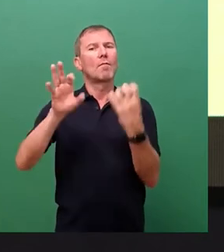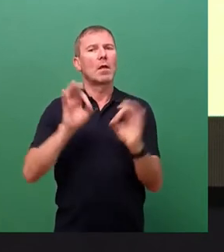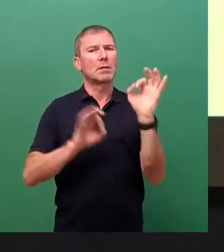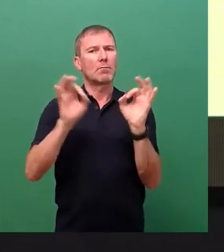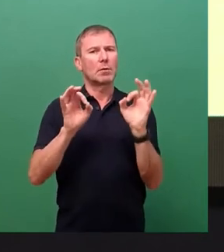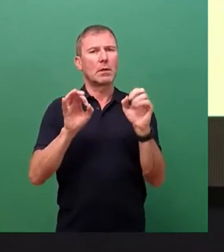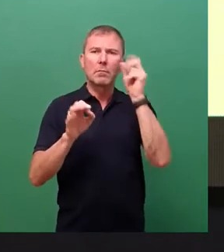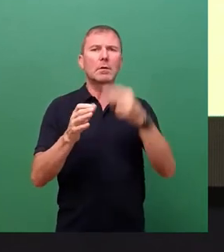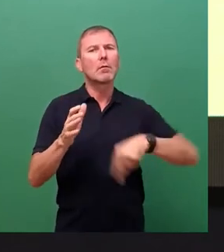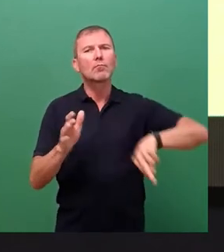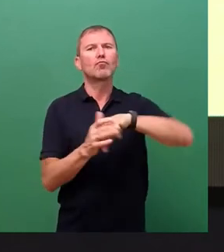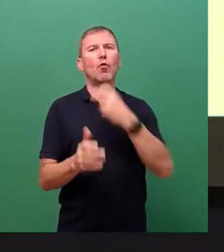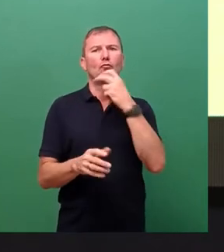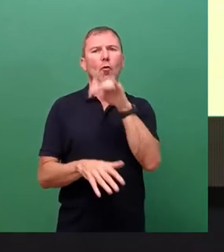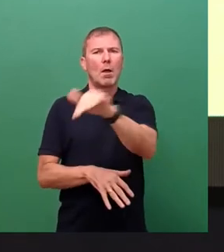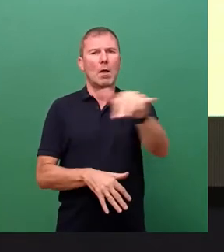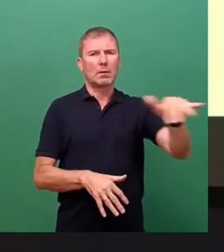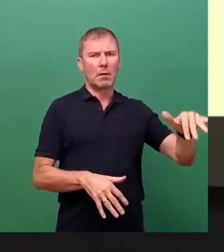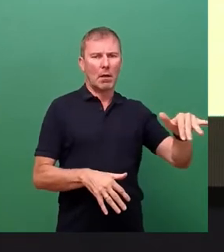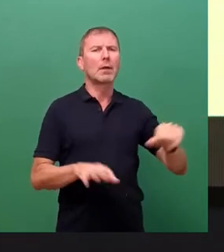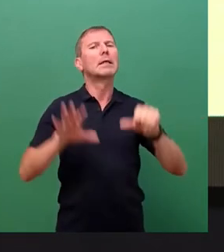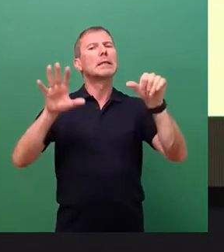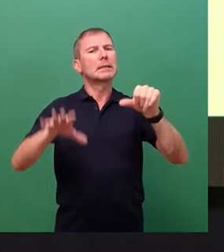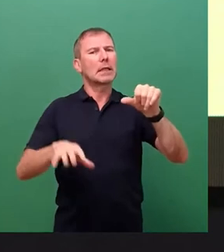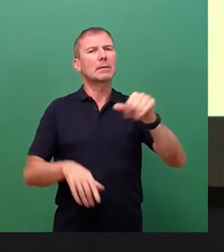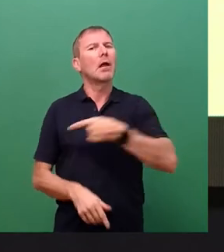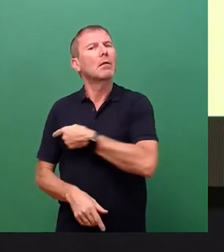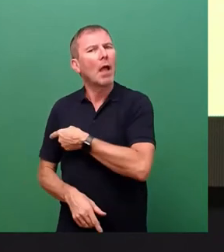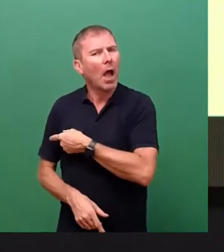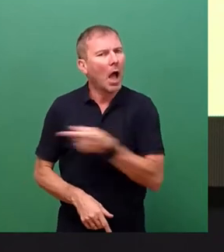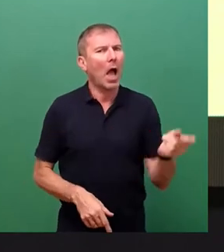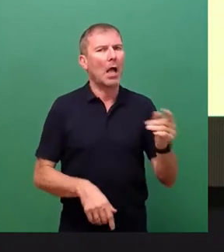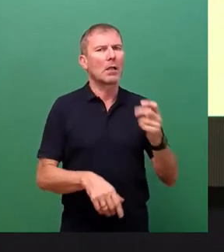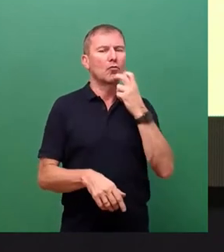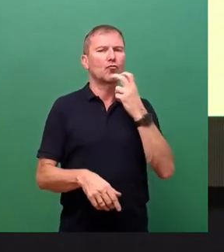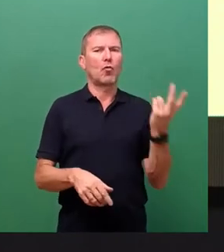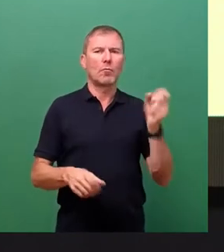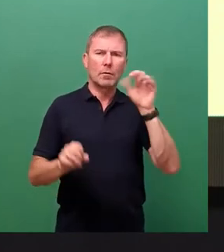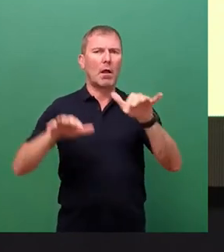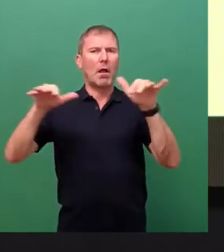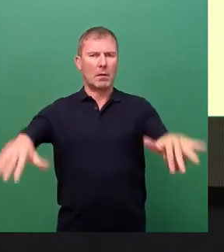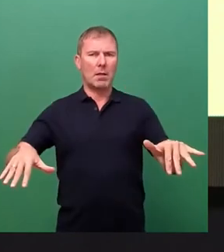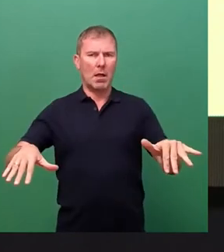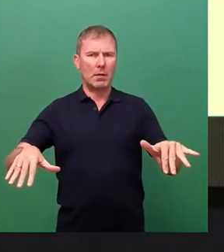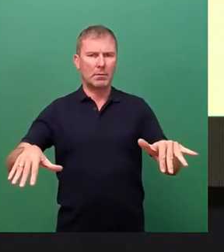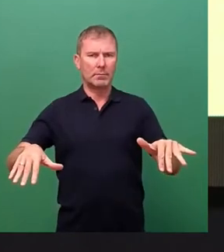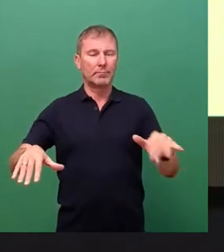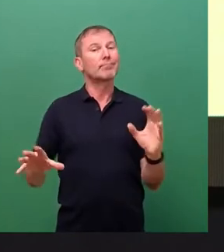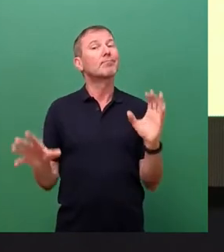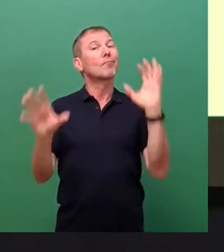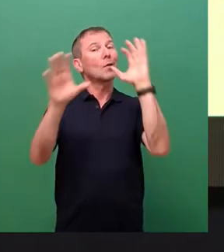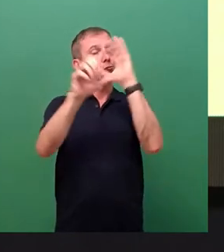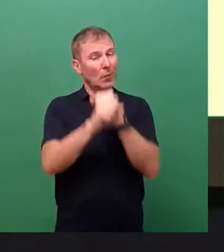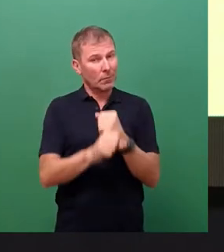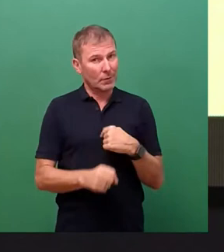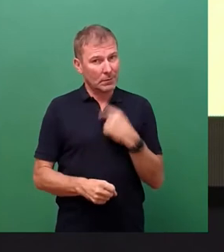wiederversorgt. Um 16 Uhr waren alle Kunden wieder am Netz. Ich fasse zusammen, die